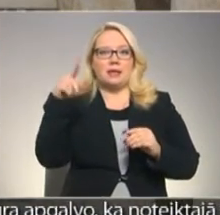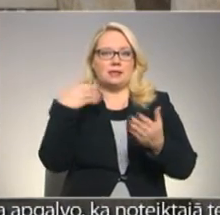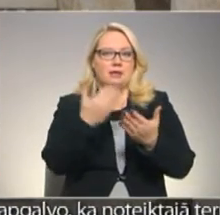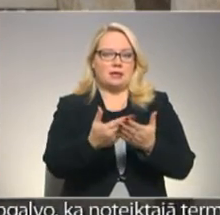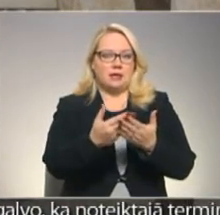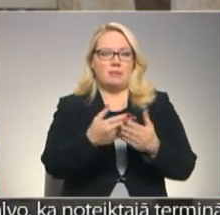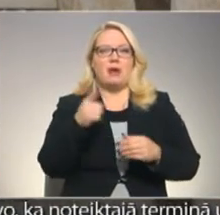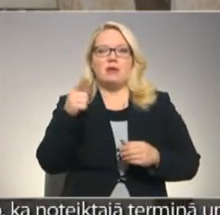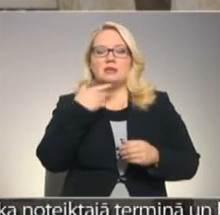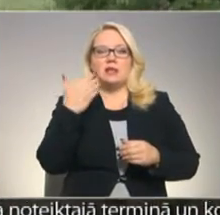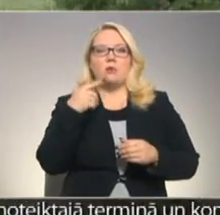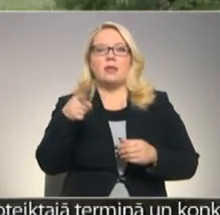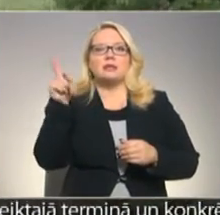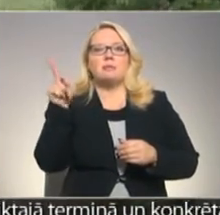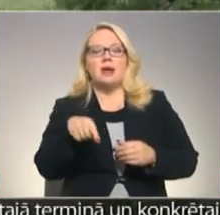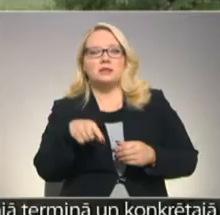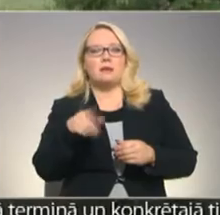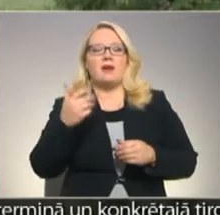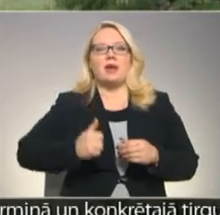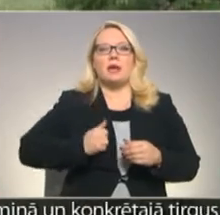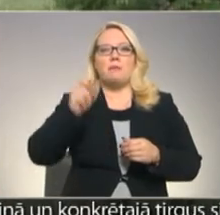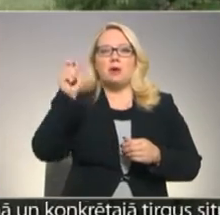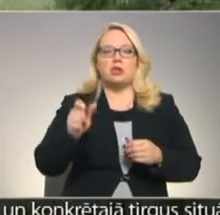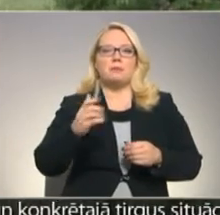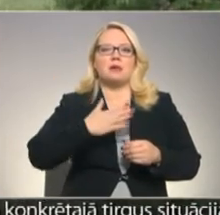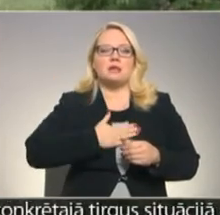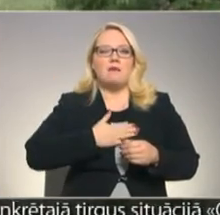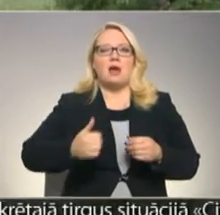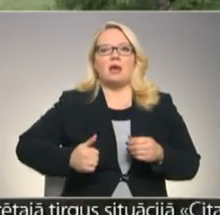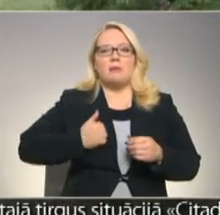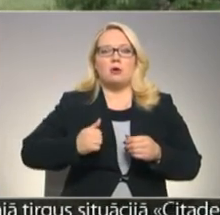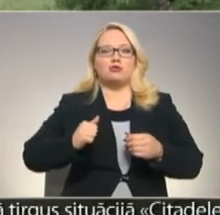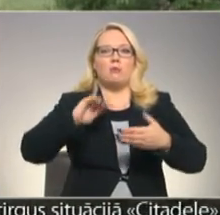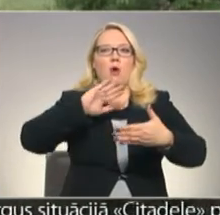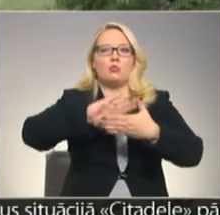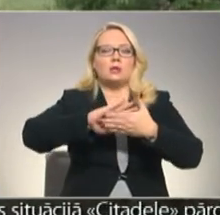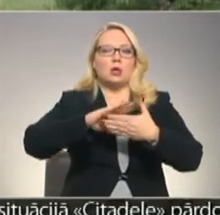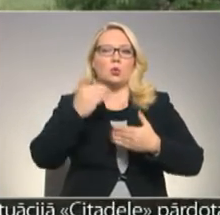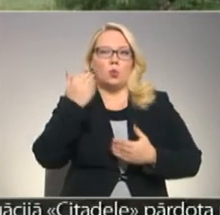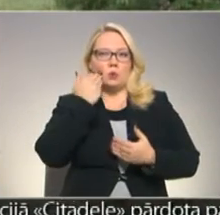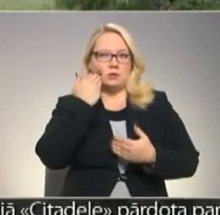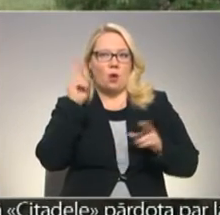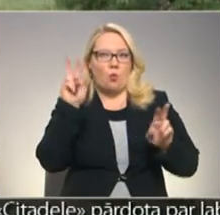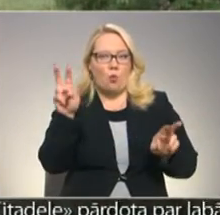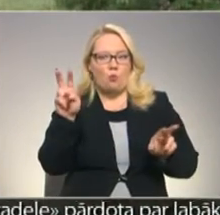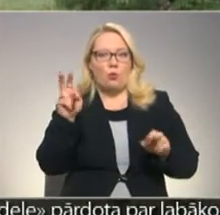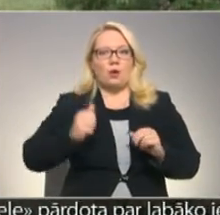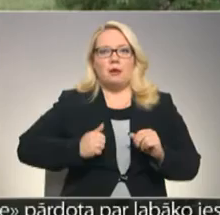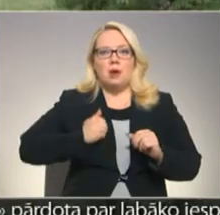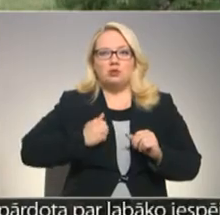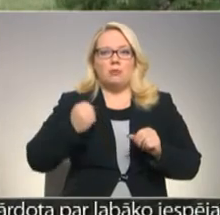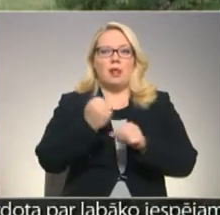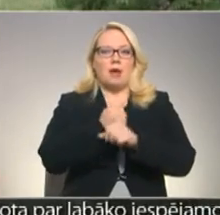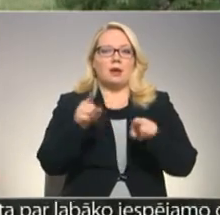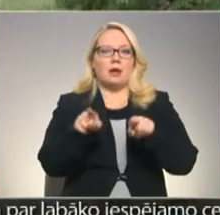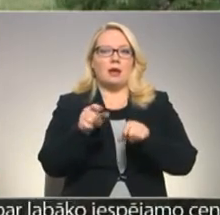Nav tādas prasības, vēl lai kā tas īpašnieks pie sava īpašuma uzliktu to savu nosaukumu īpašuma. Lai